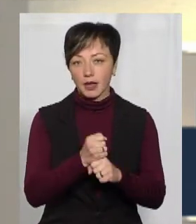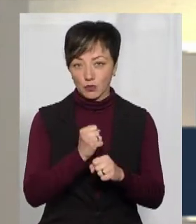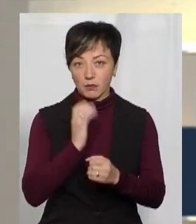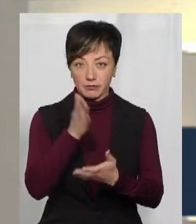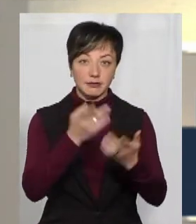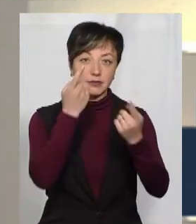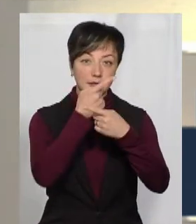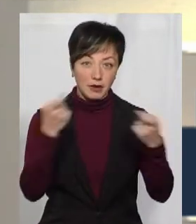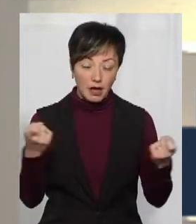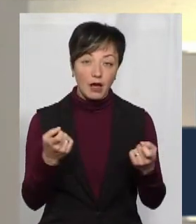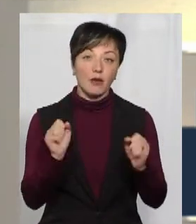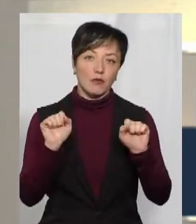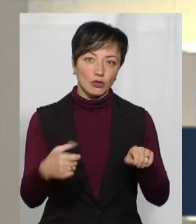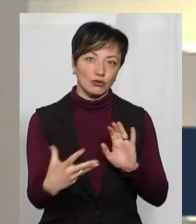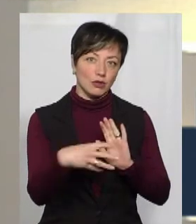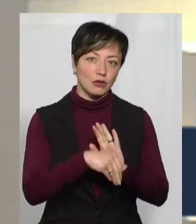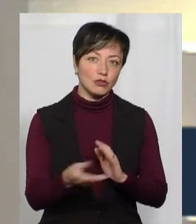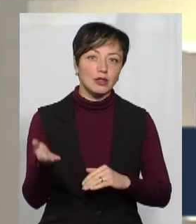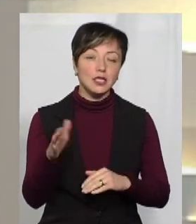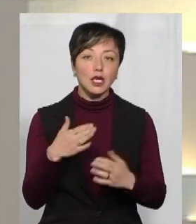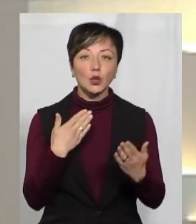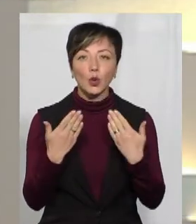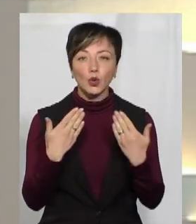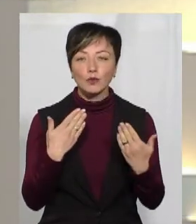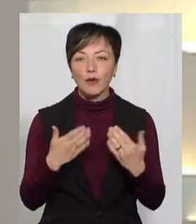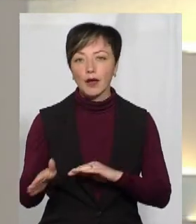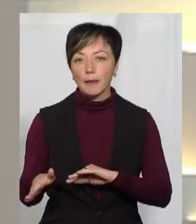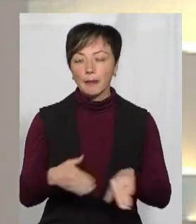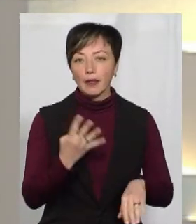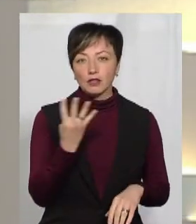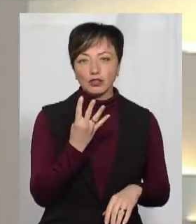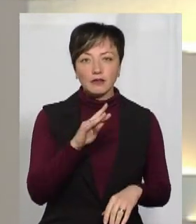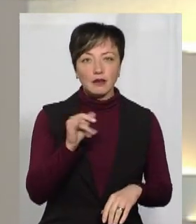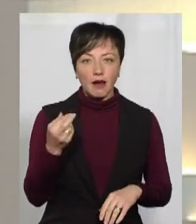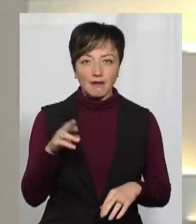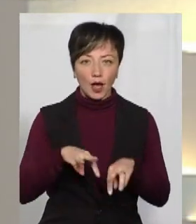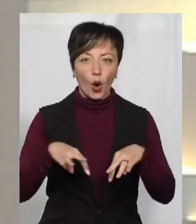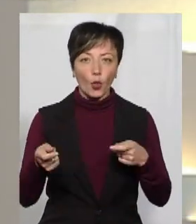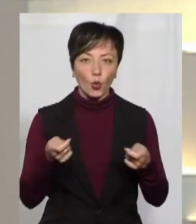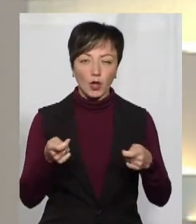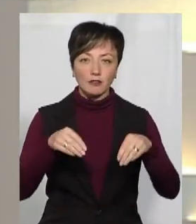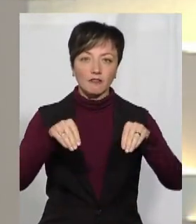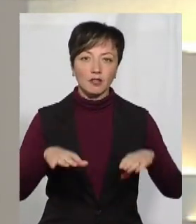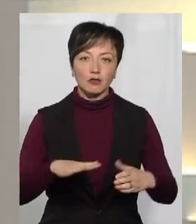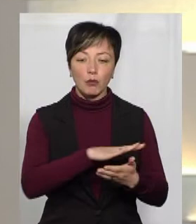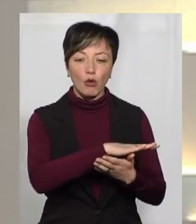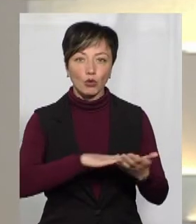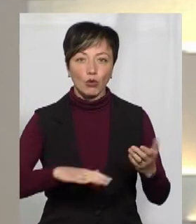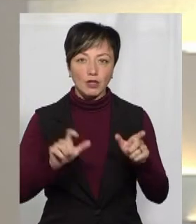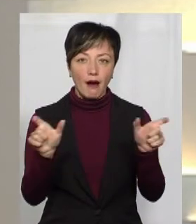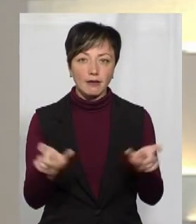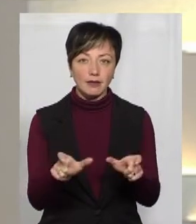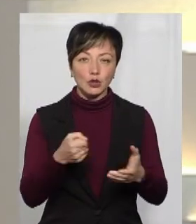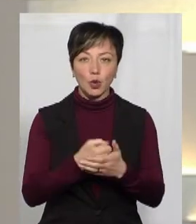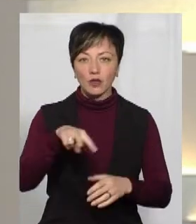наживо, тож до розмови можете долучатися. 4 травня уряд вирішив продовжити карантин до 22